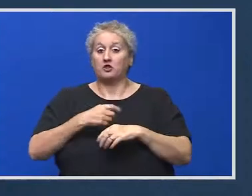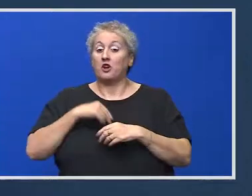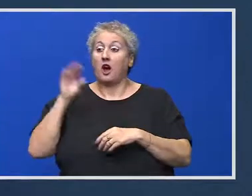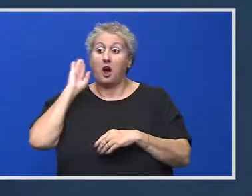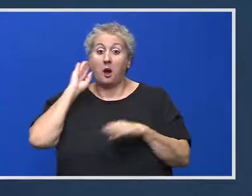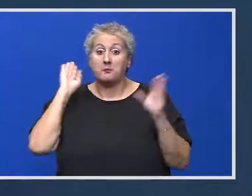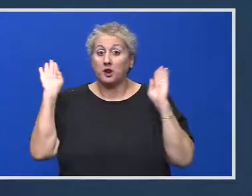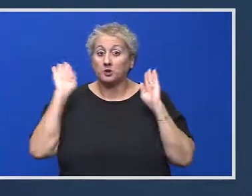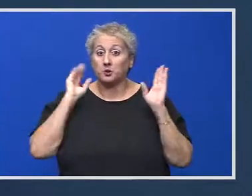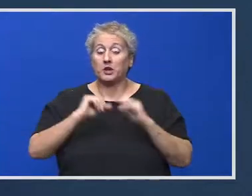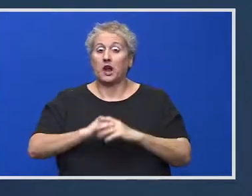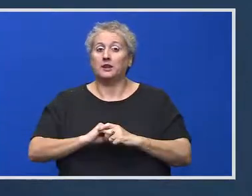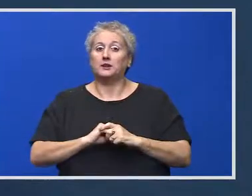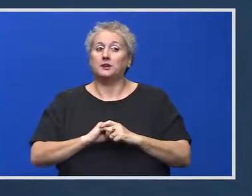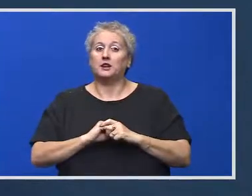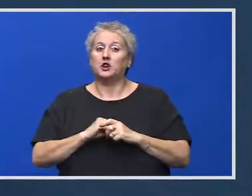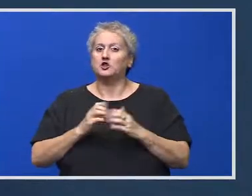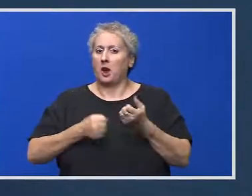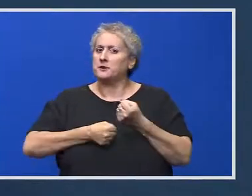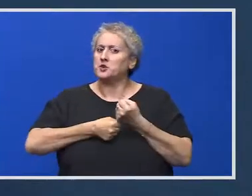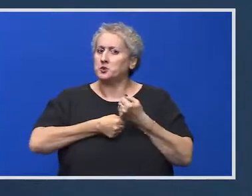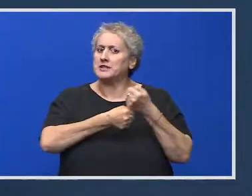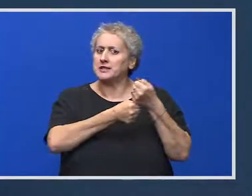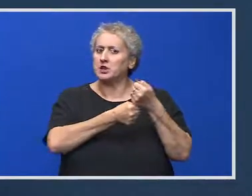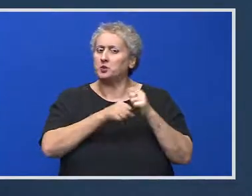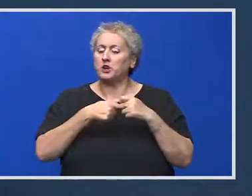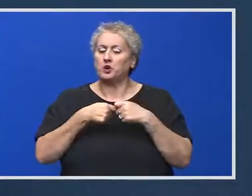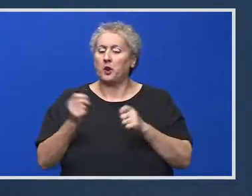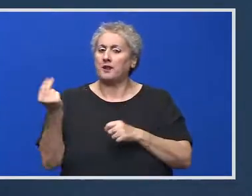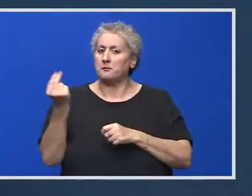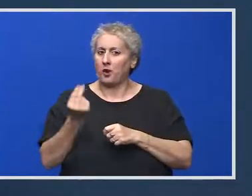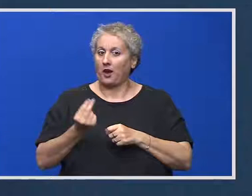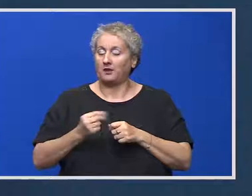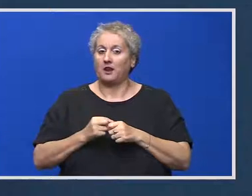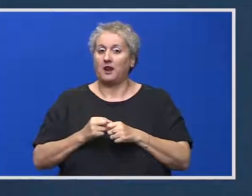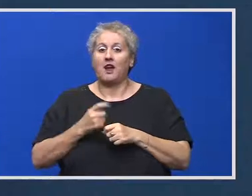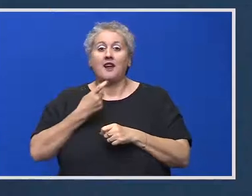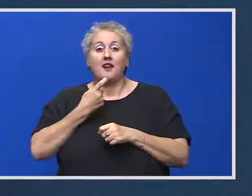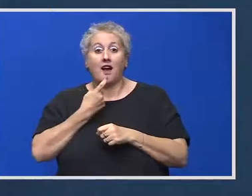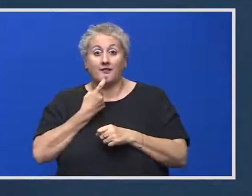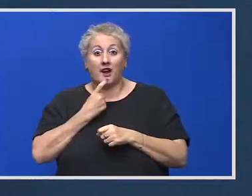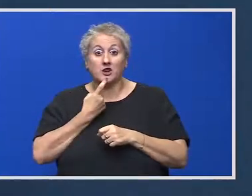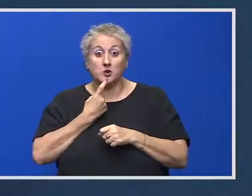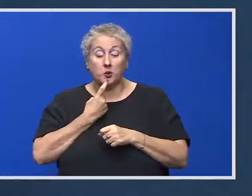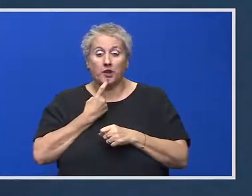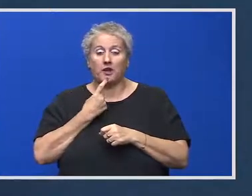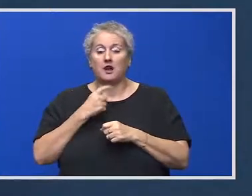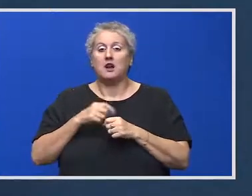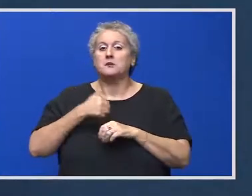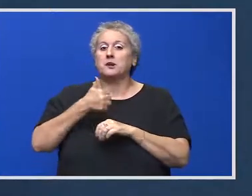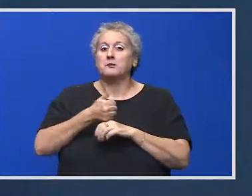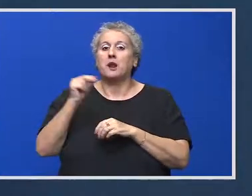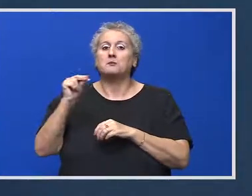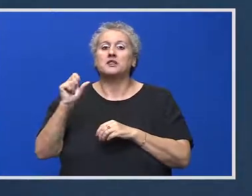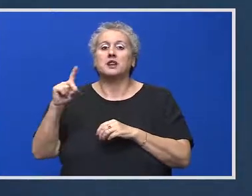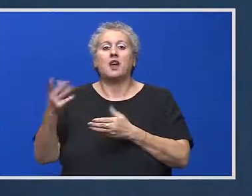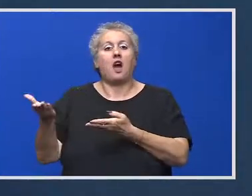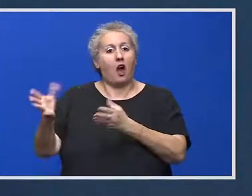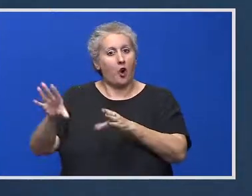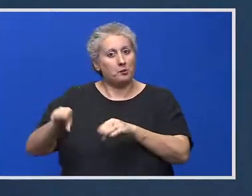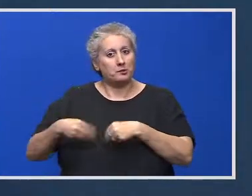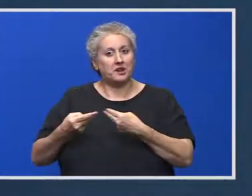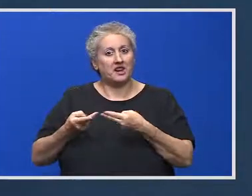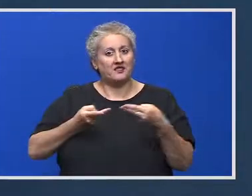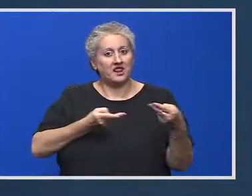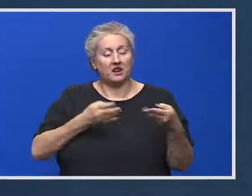ascultat și am susținut o parte dintre proiecte. La Vaslui, primarii PSD au primit o invitație